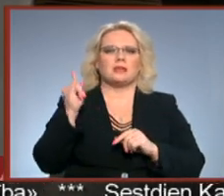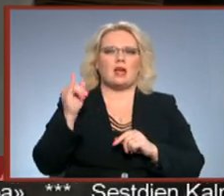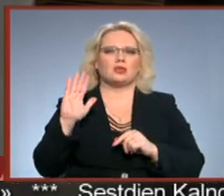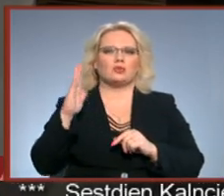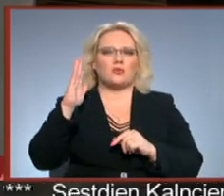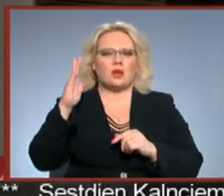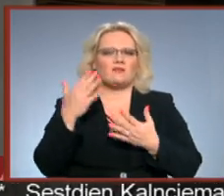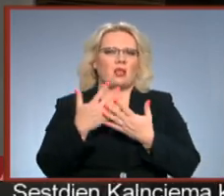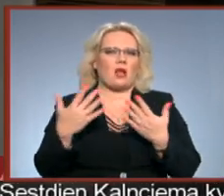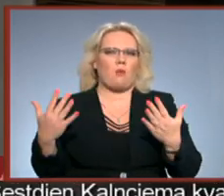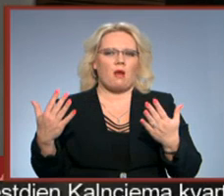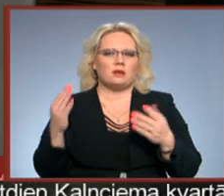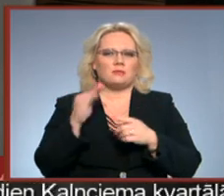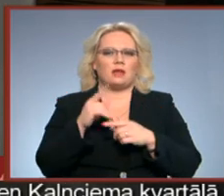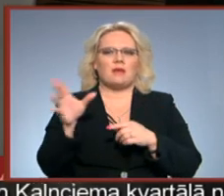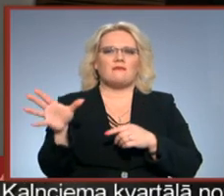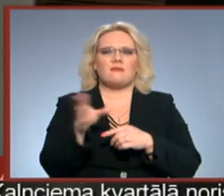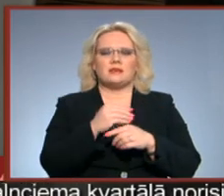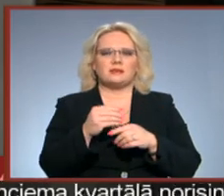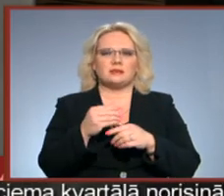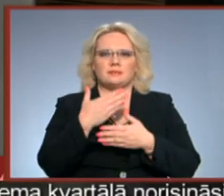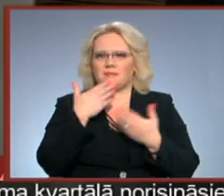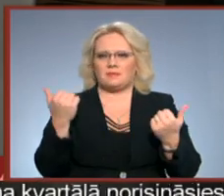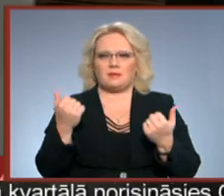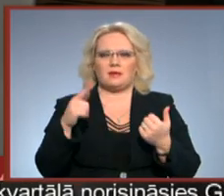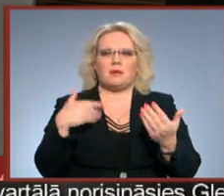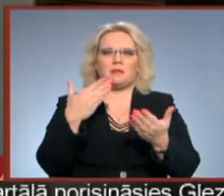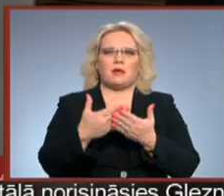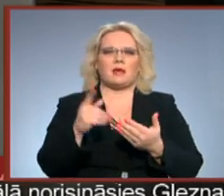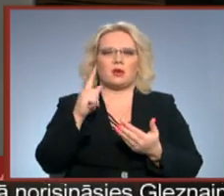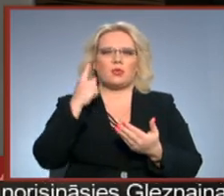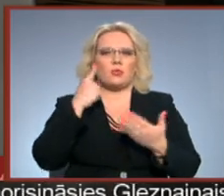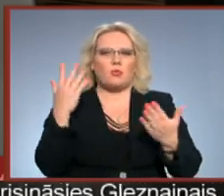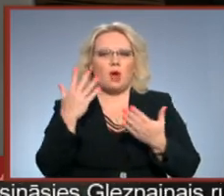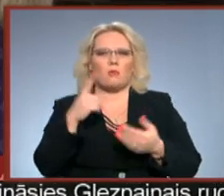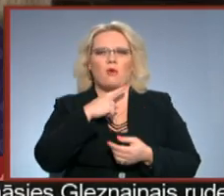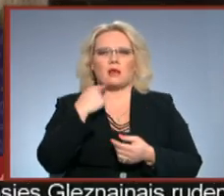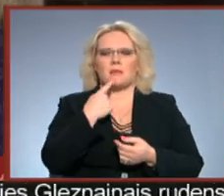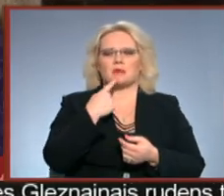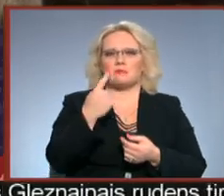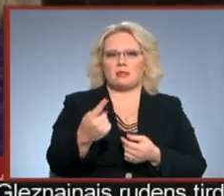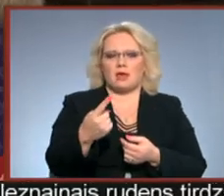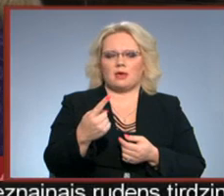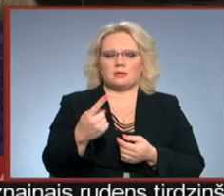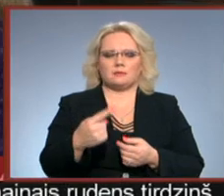brīļānta vai vēl kaut kas šeit, pilnīgi viss atkrīt. Te galvenā ir doma, ko viņš gribēs par to pateikt.